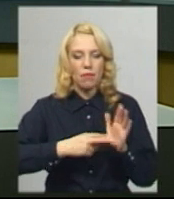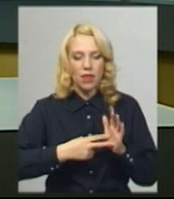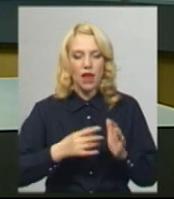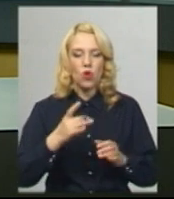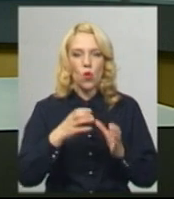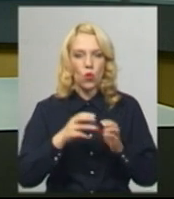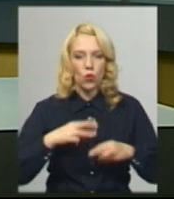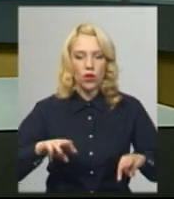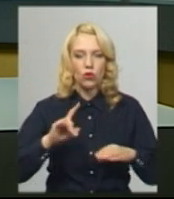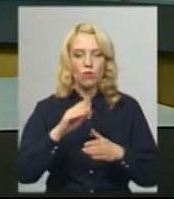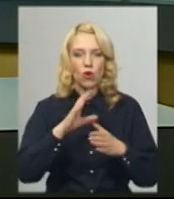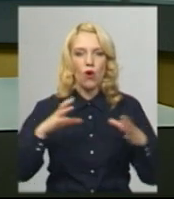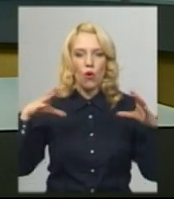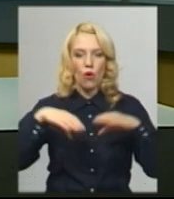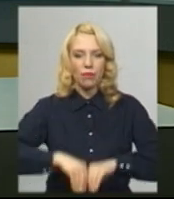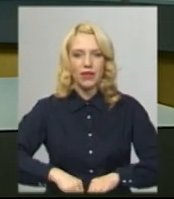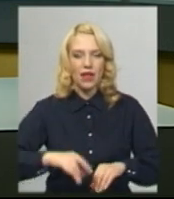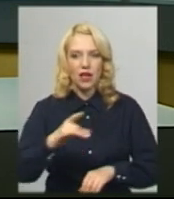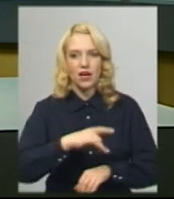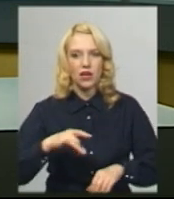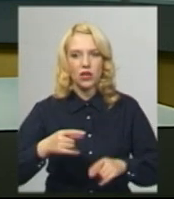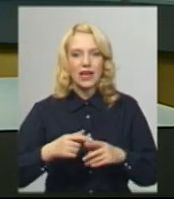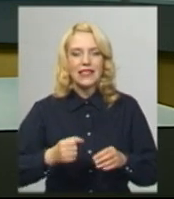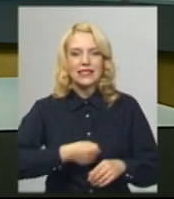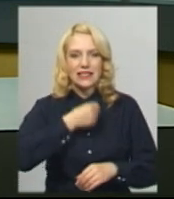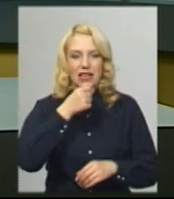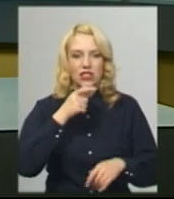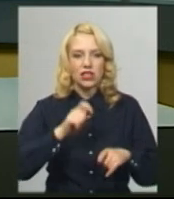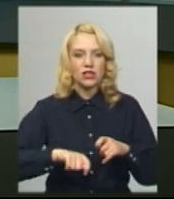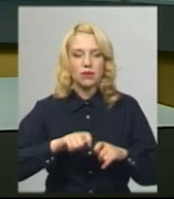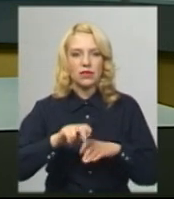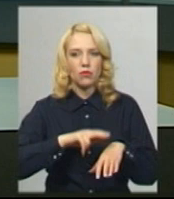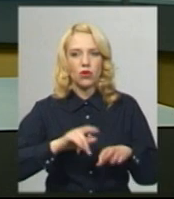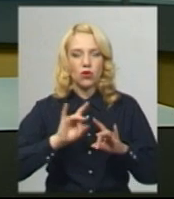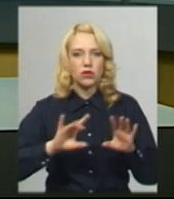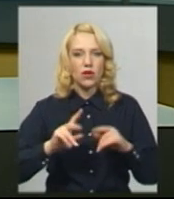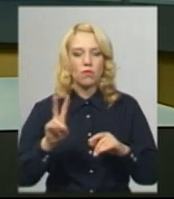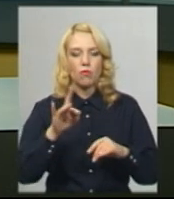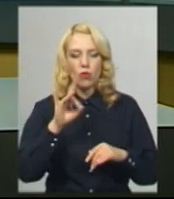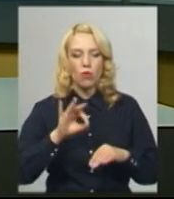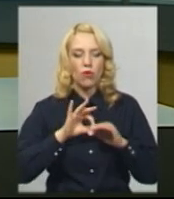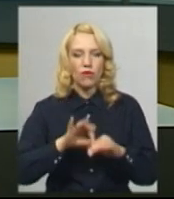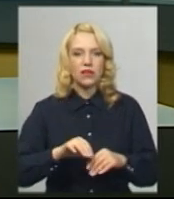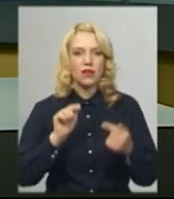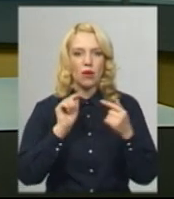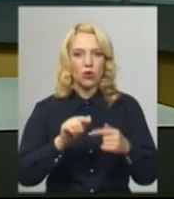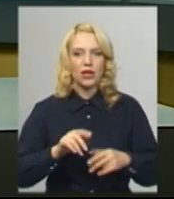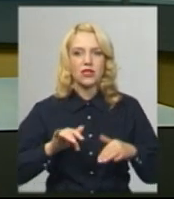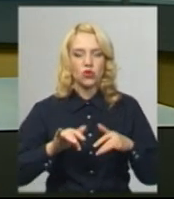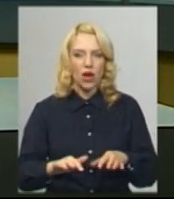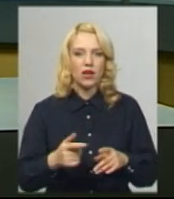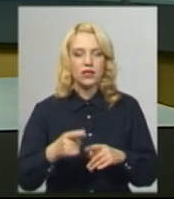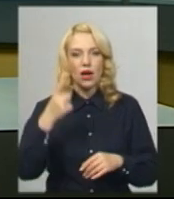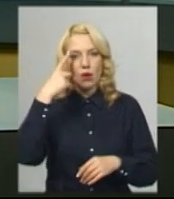інспектор відділу превенції Хмельницького відділу поліції Павло Четверяков каже, про проведення протестної акції її учасники